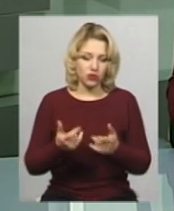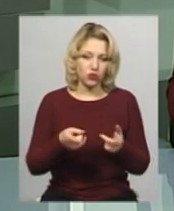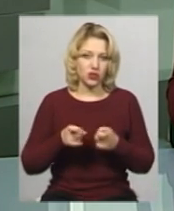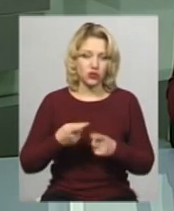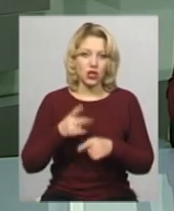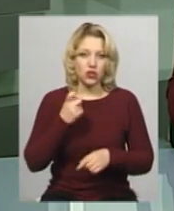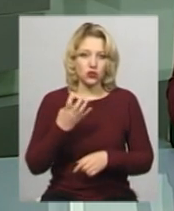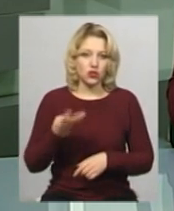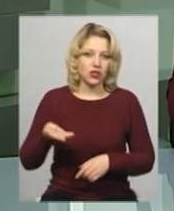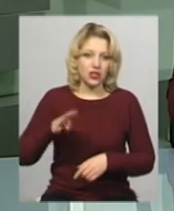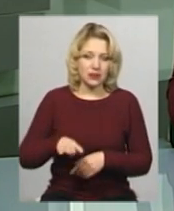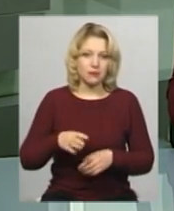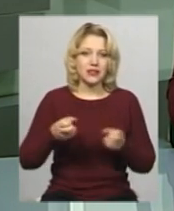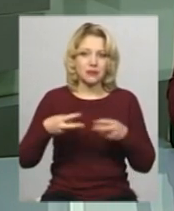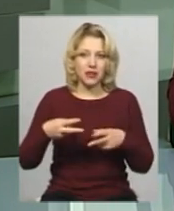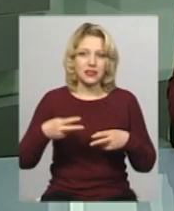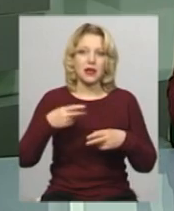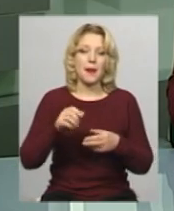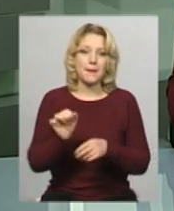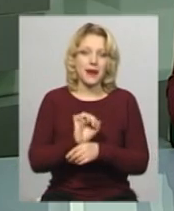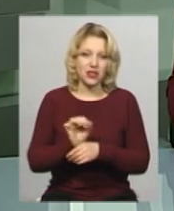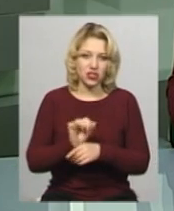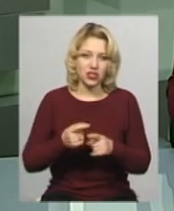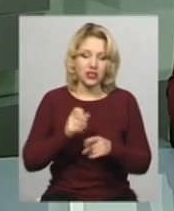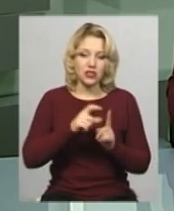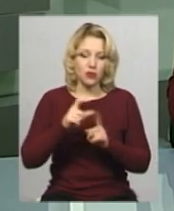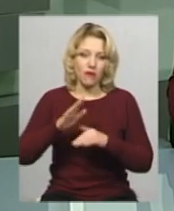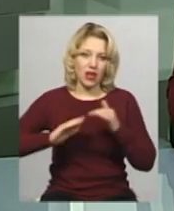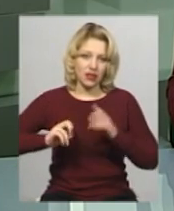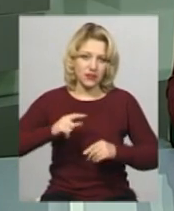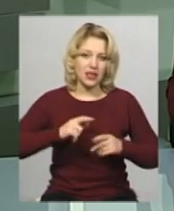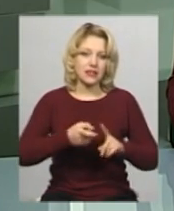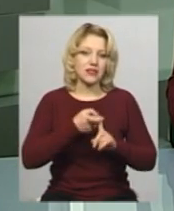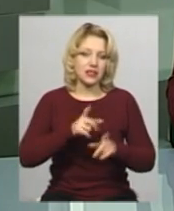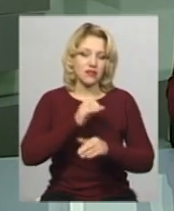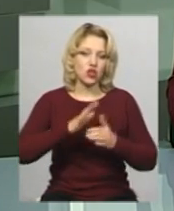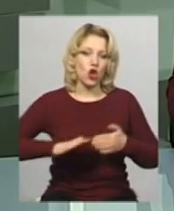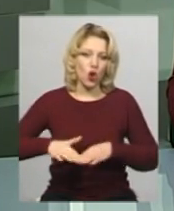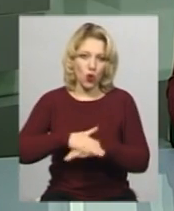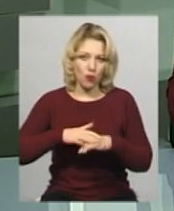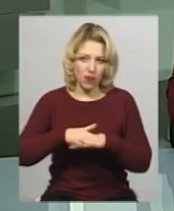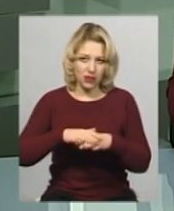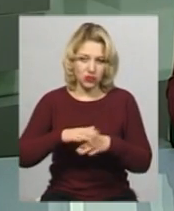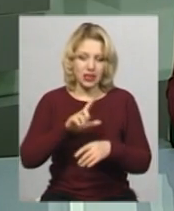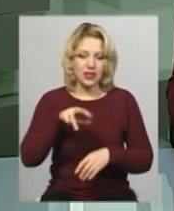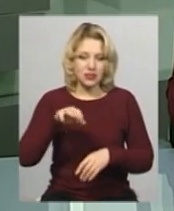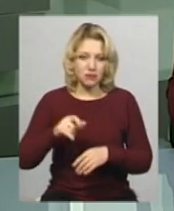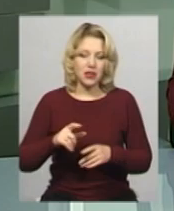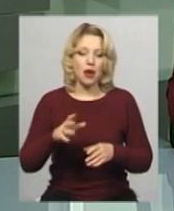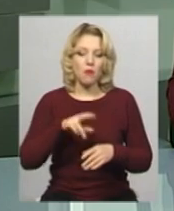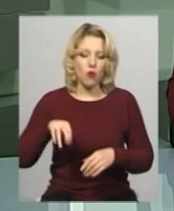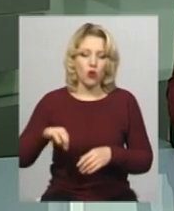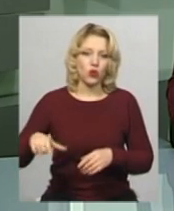104 спецмашини і 180 наявних. За словами фахівця, із зв'язки з громадськістю та ЗМІ, служби автомобільних доріг у Хмельницькій